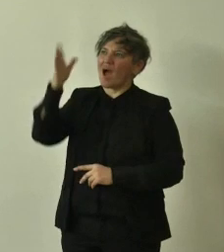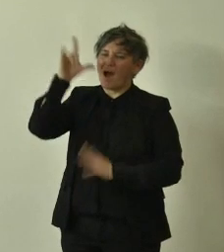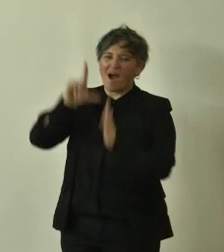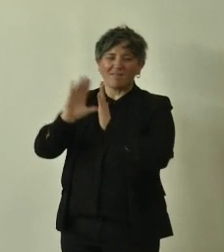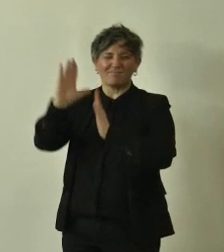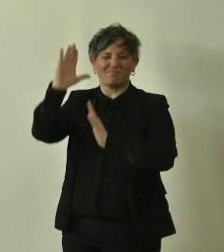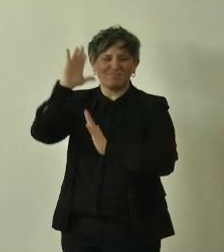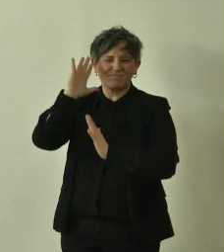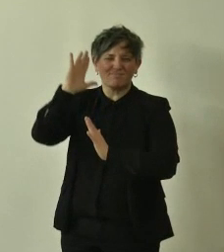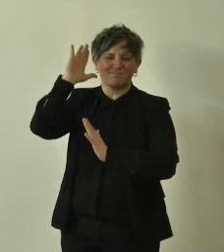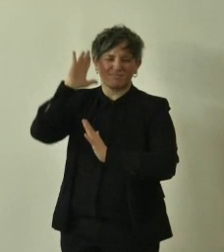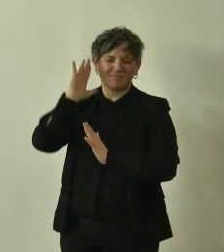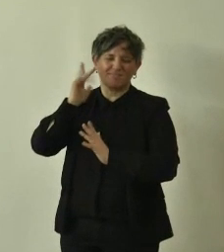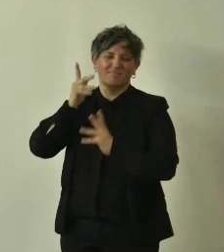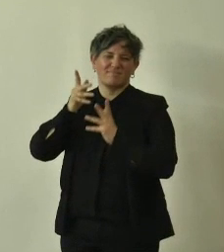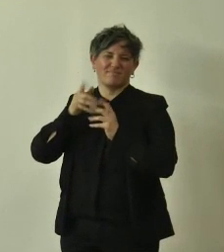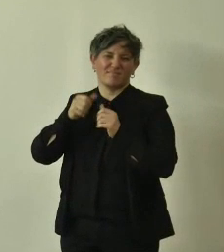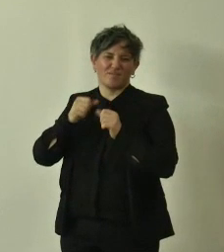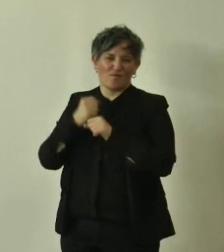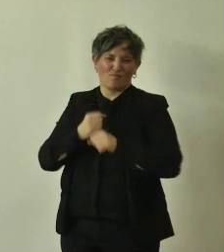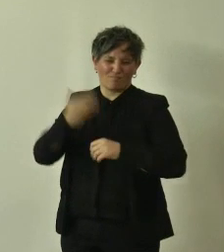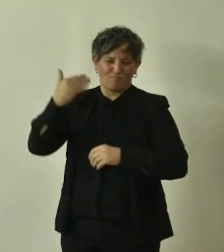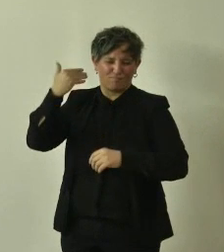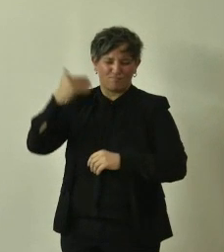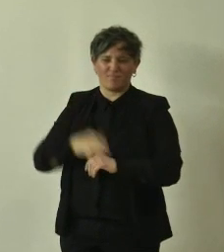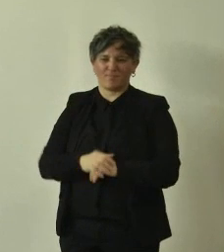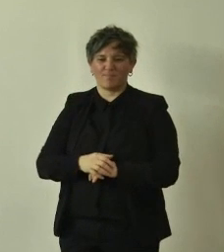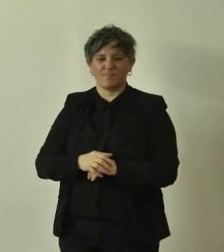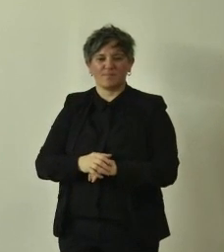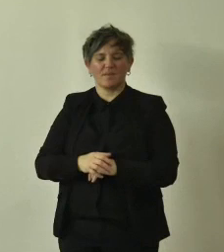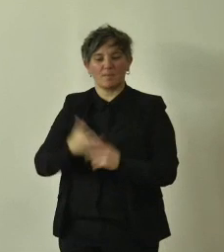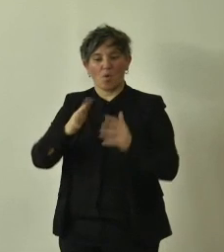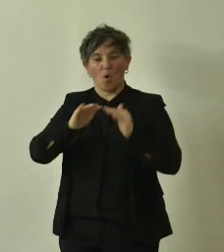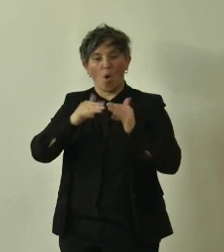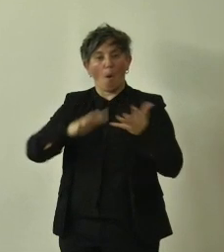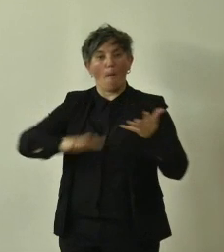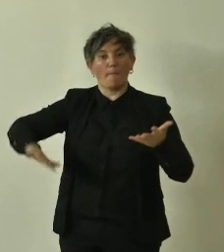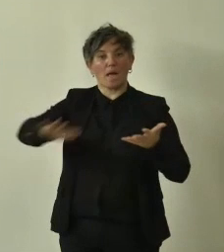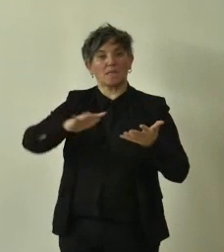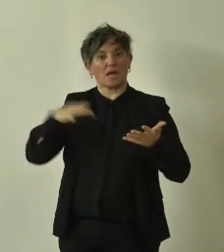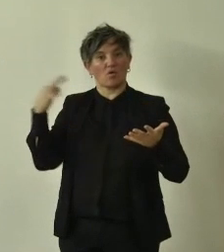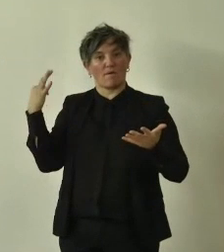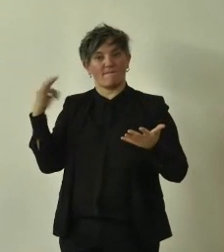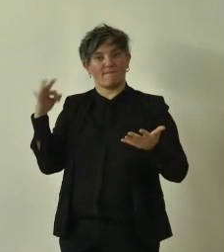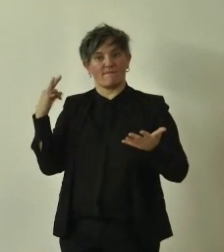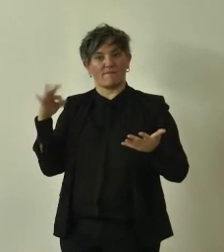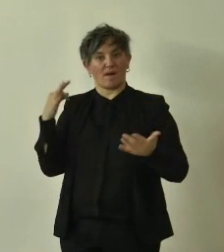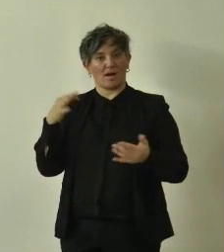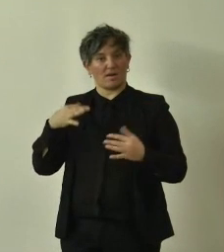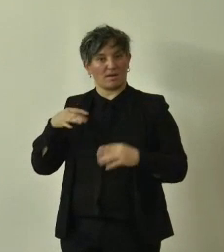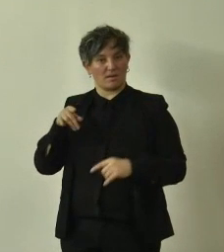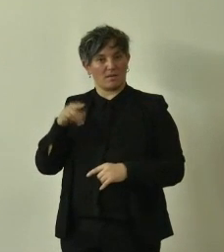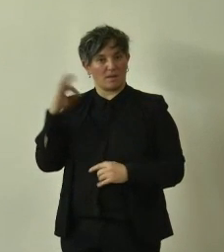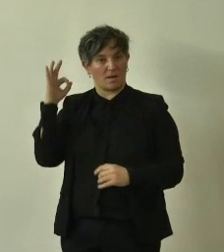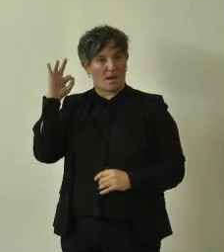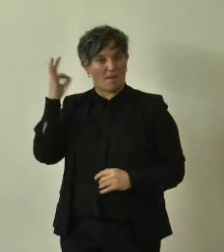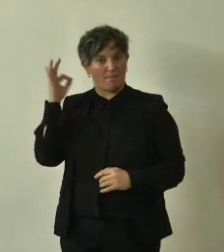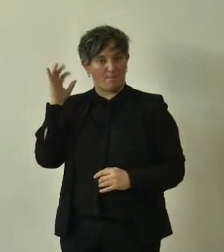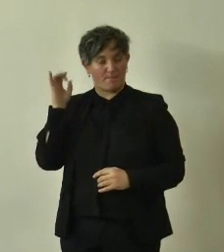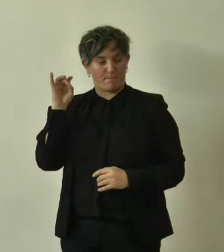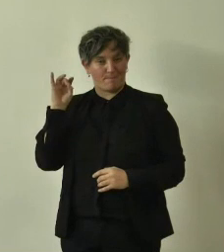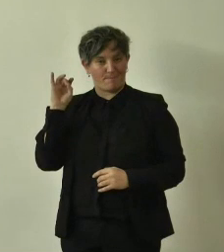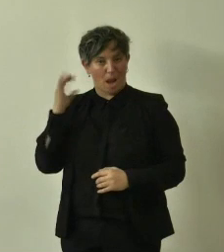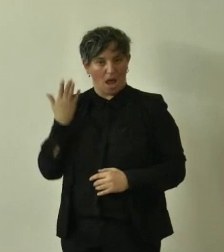le proprie radici il pregio paesaggistico dell'albero qui è stato già accennato e che è contemplato dal